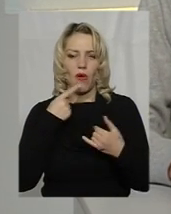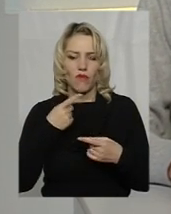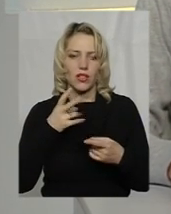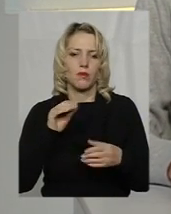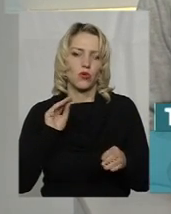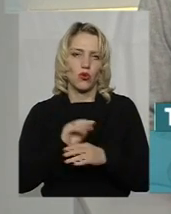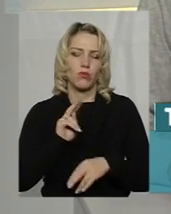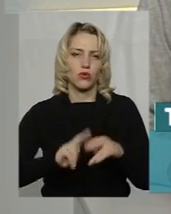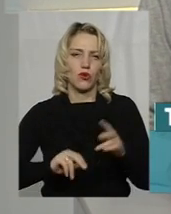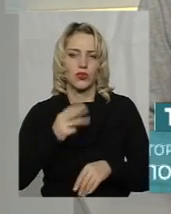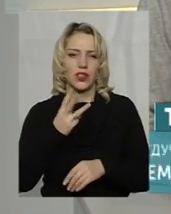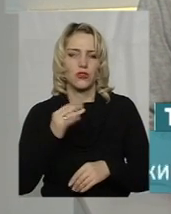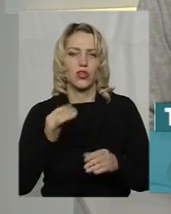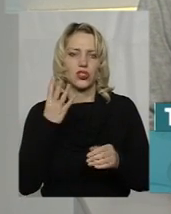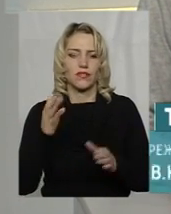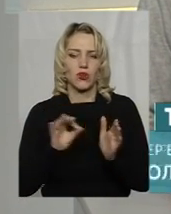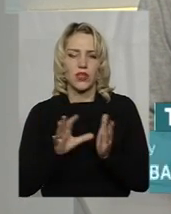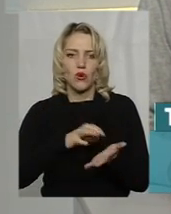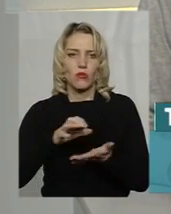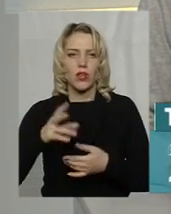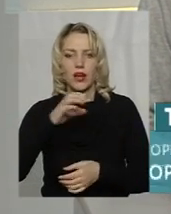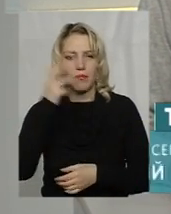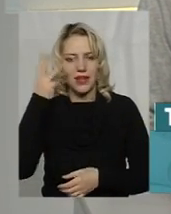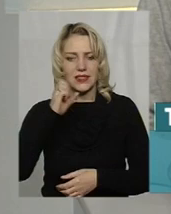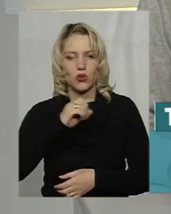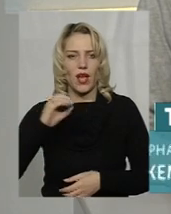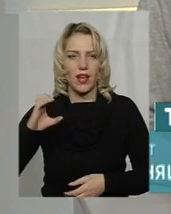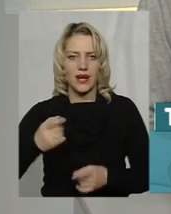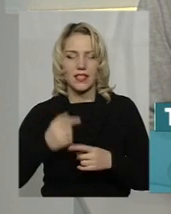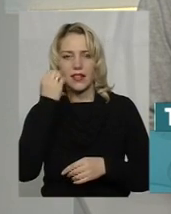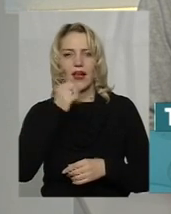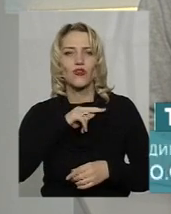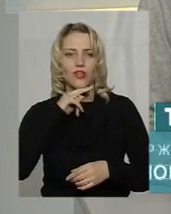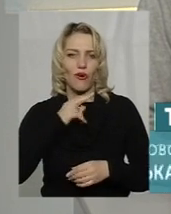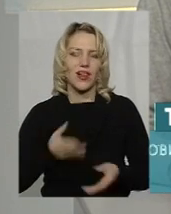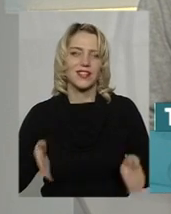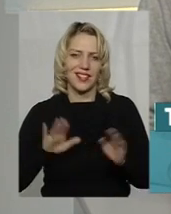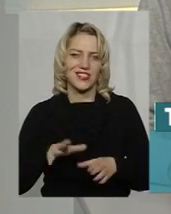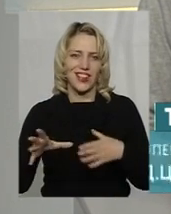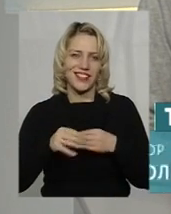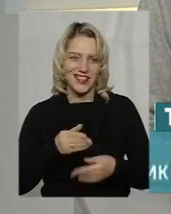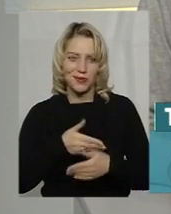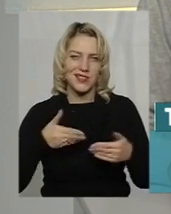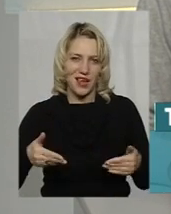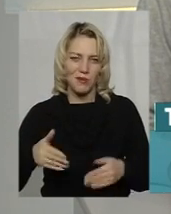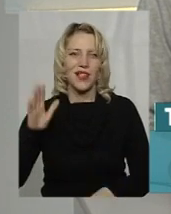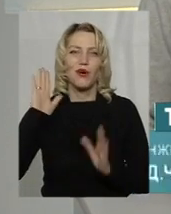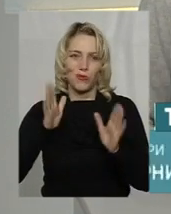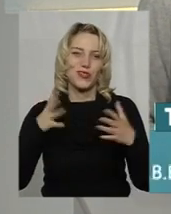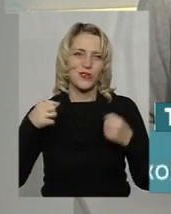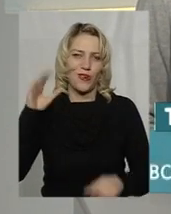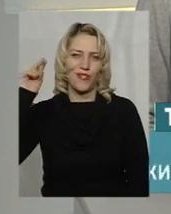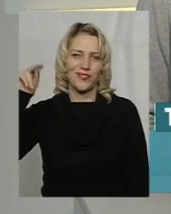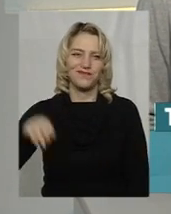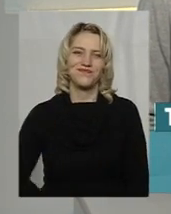добудову 3-го і 4-го енергоблоків Хмельницької атомної електростанції. Дякую за увагу. Залишайтесь разом із нами і будьте здорові.